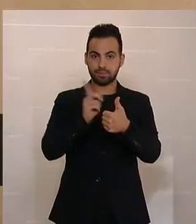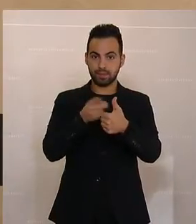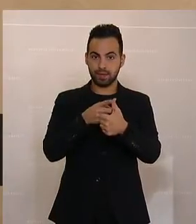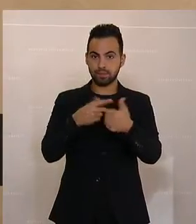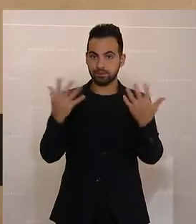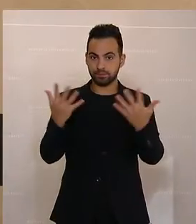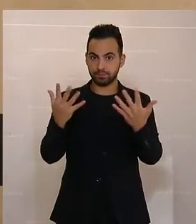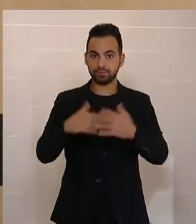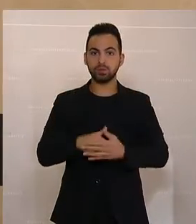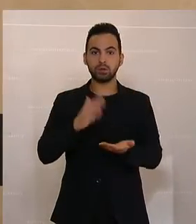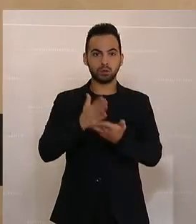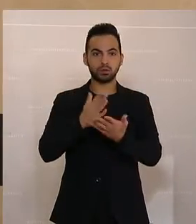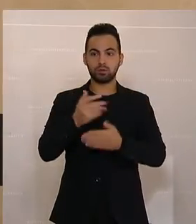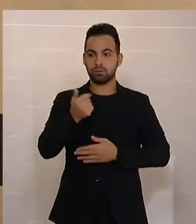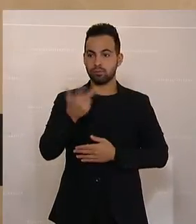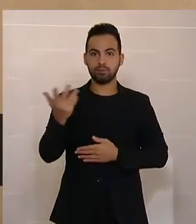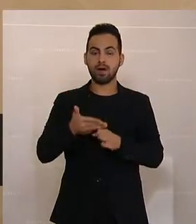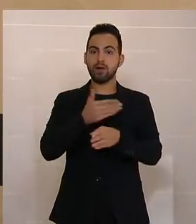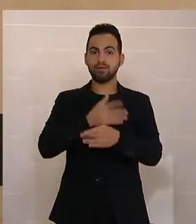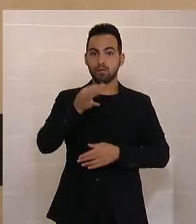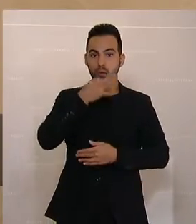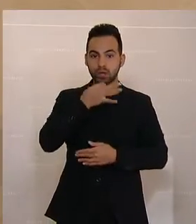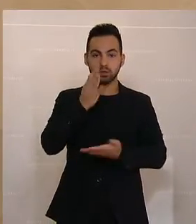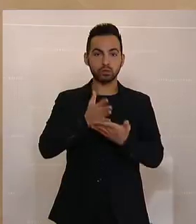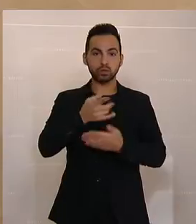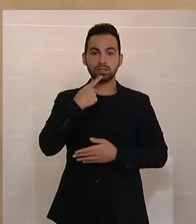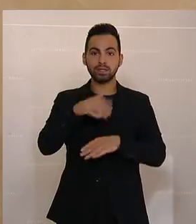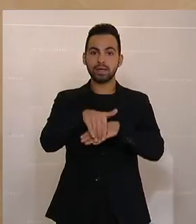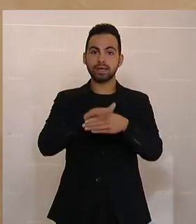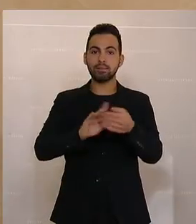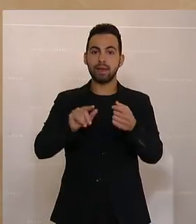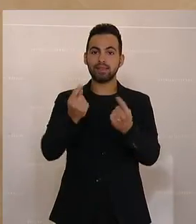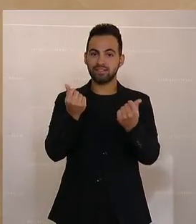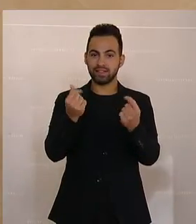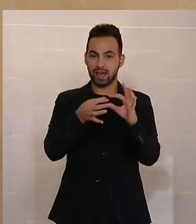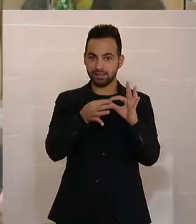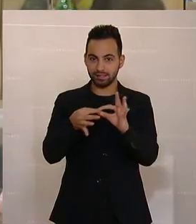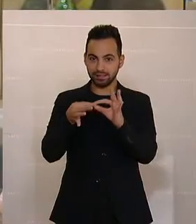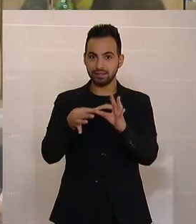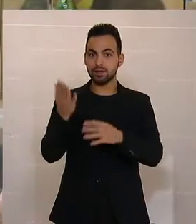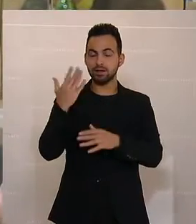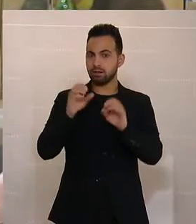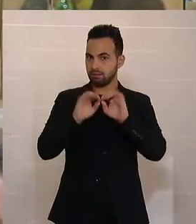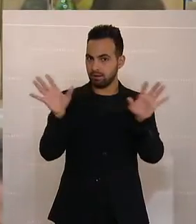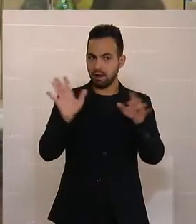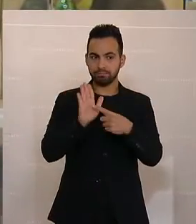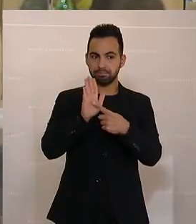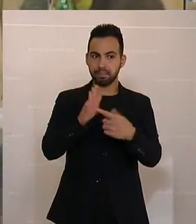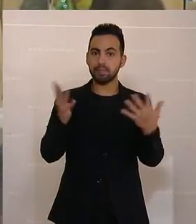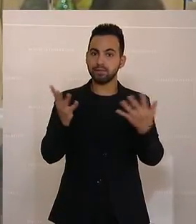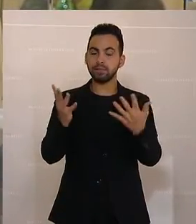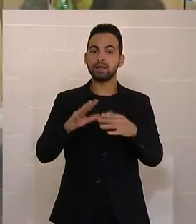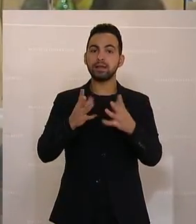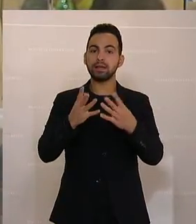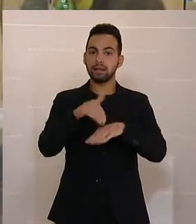wie auch einige meiner Vorredner, zu den Gemeindefinanzen. Klar ist, dass die